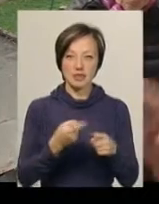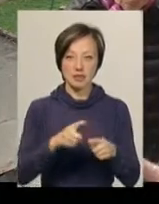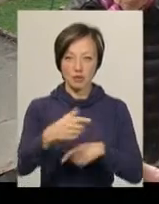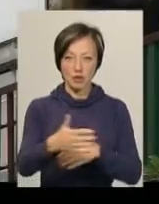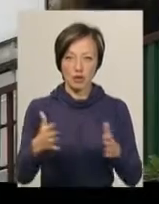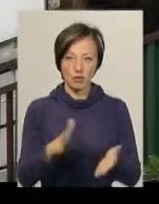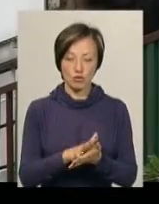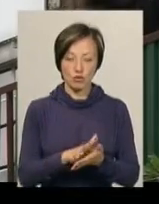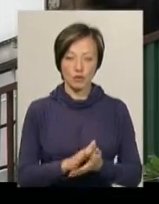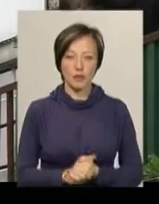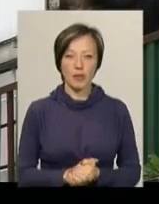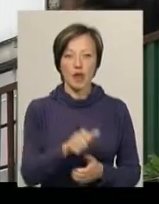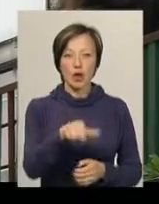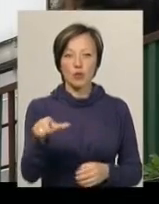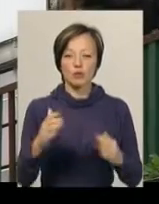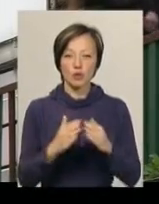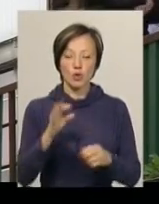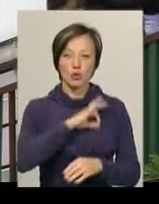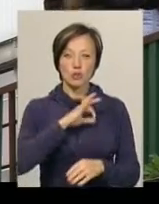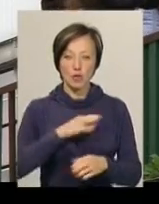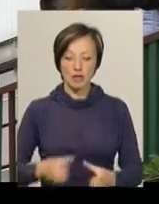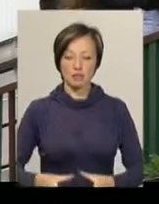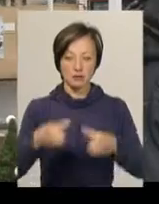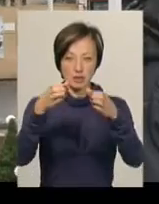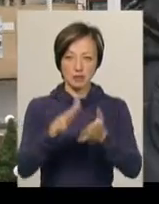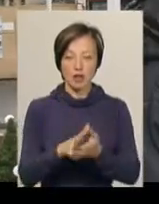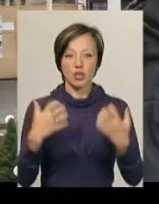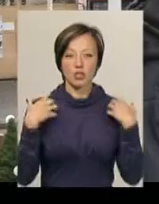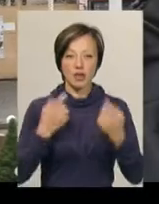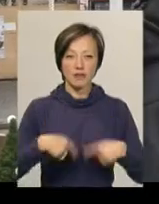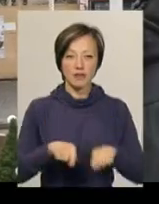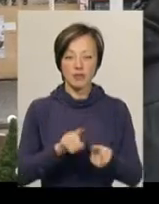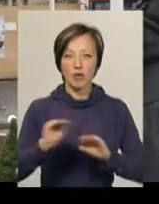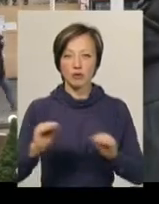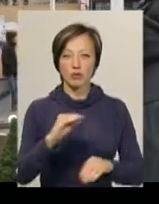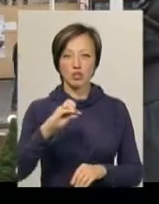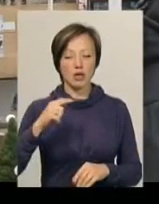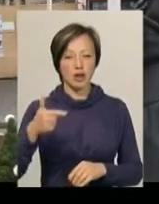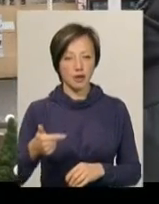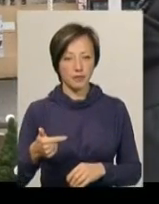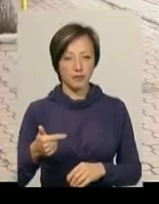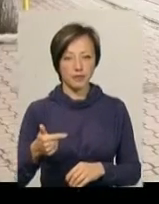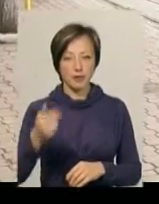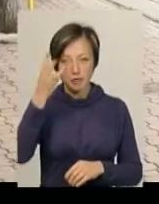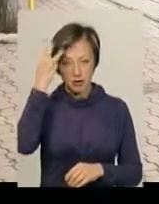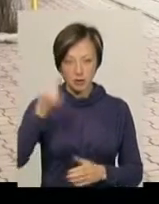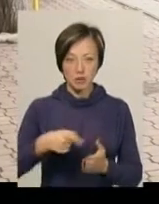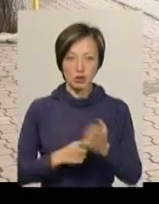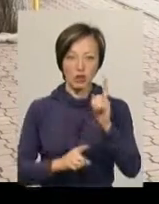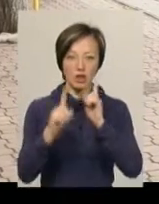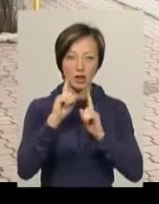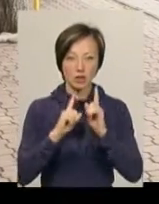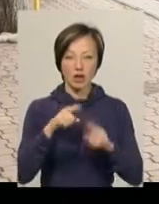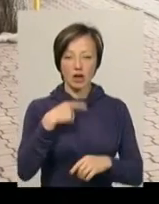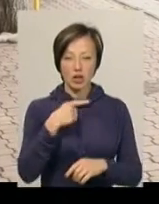мусор. Мешканці будинку користуються сміттєпроводом. Проте, начальник відділу з благоустрою управління житлово-комунального господарства Хмельницької міської ради